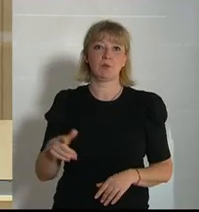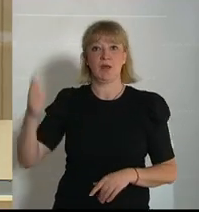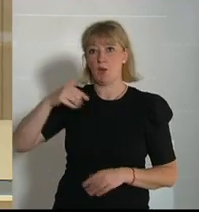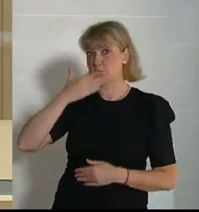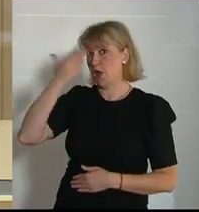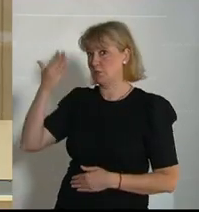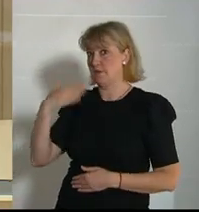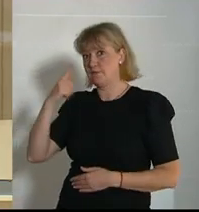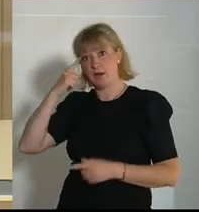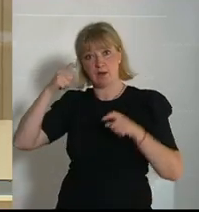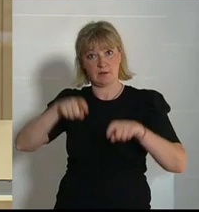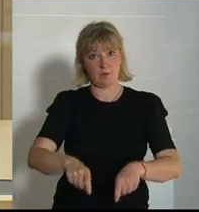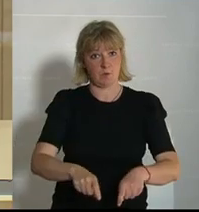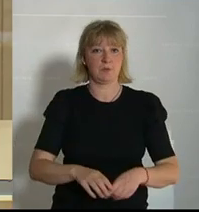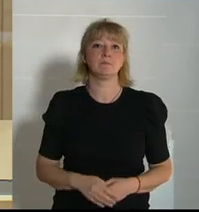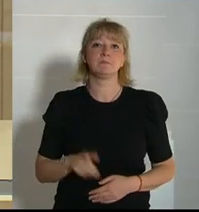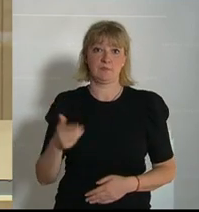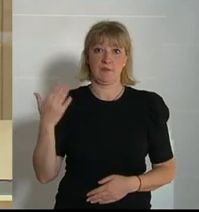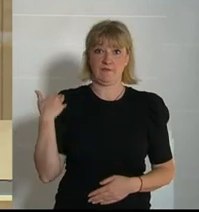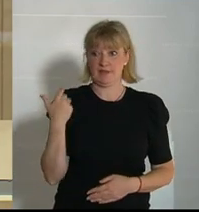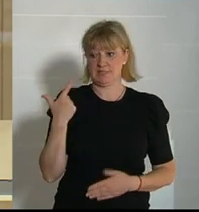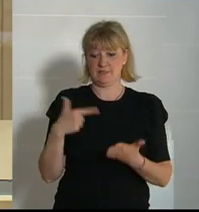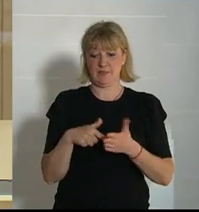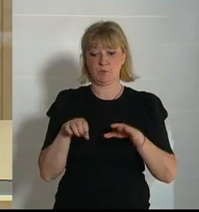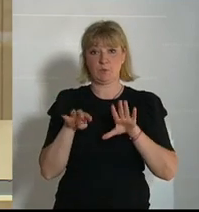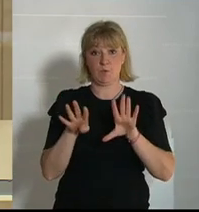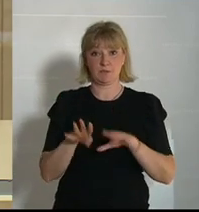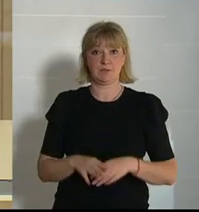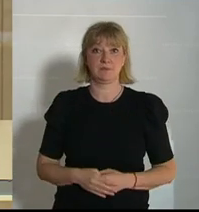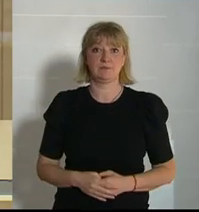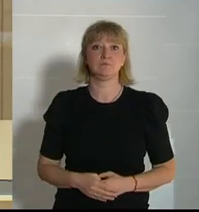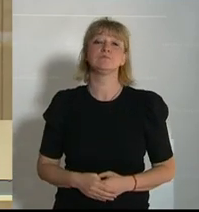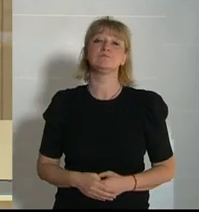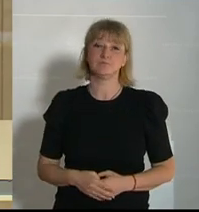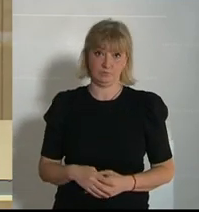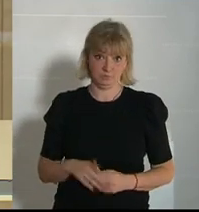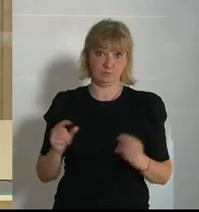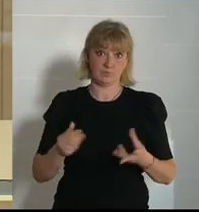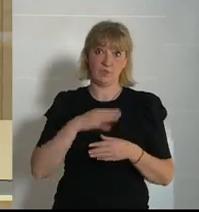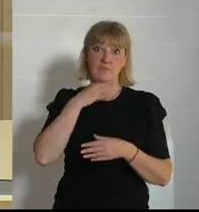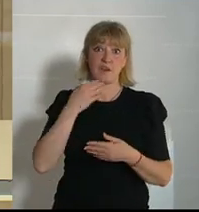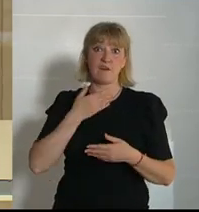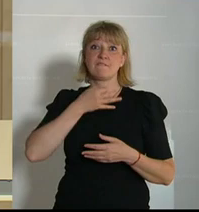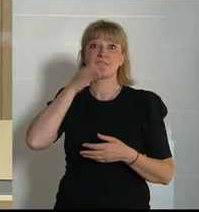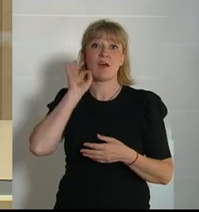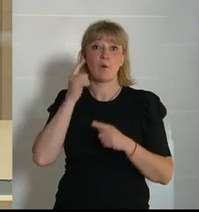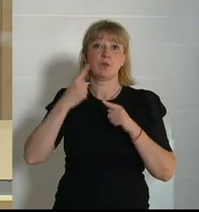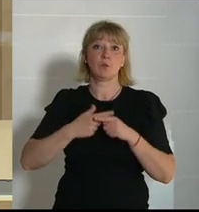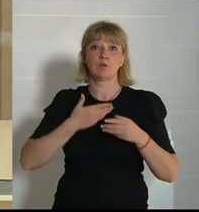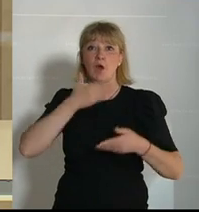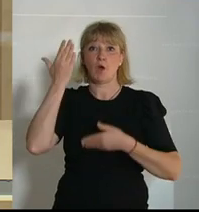dem Ausland gekommen sind. Das war 2019. Zum Zweiten, ein hoher Anteil an Frauen und ausländischen